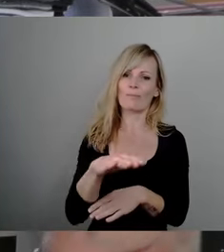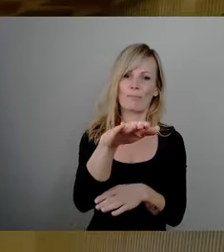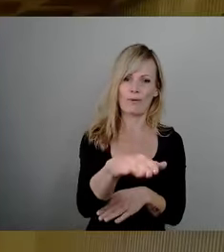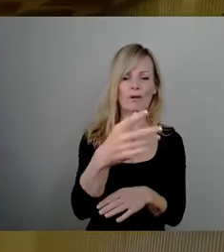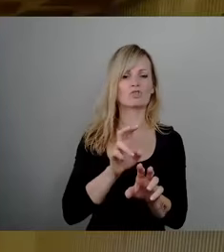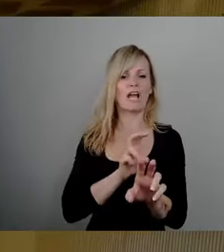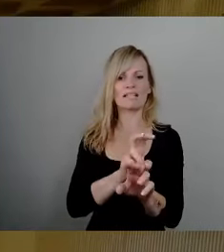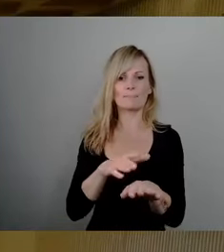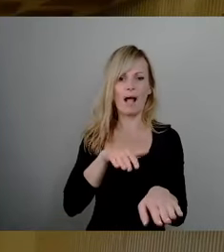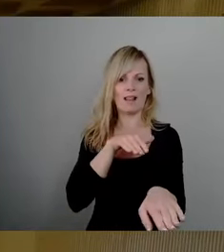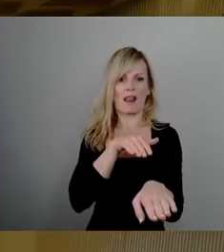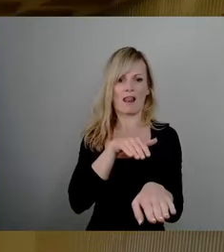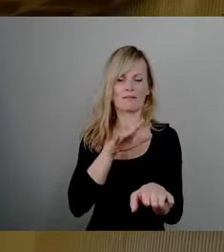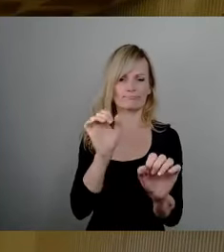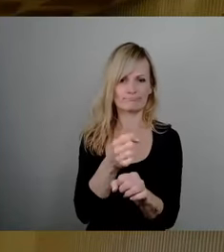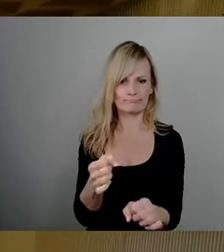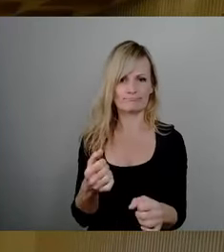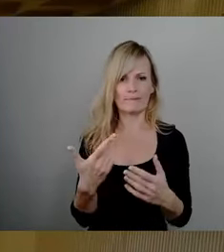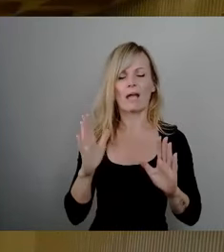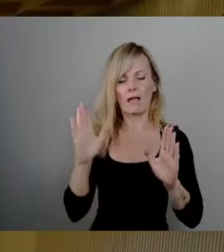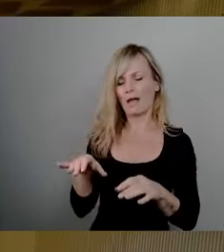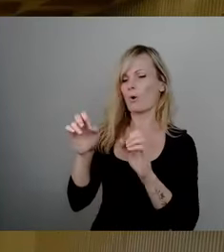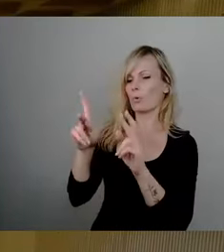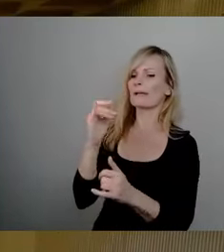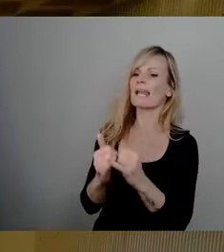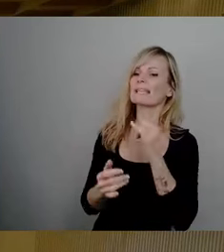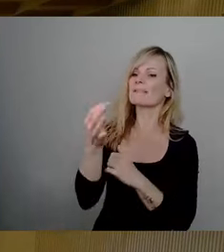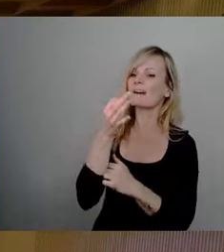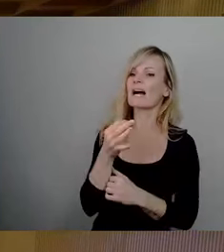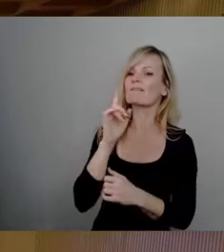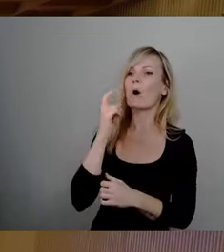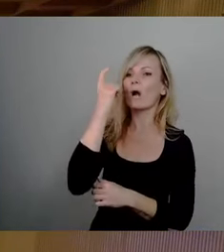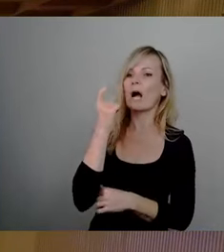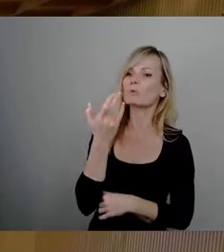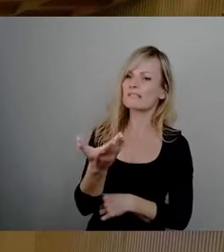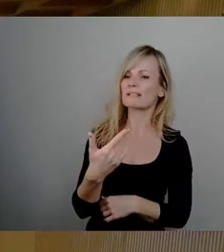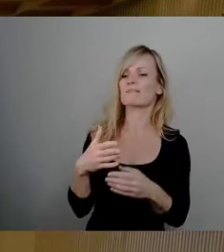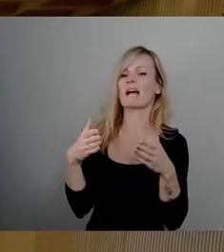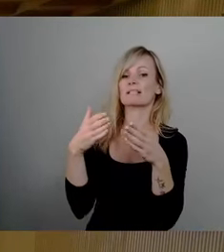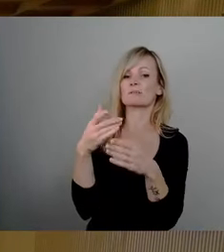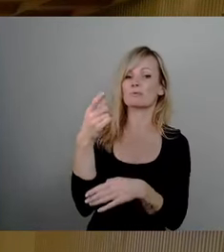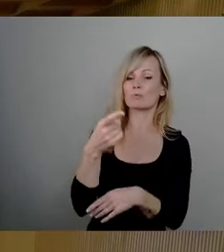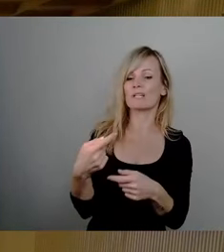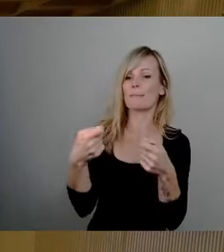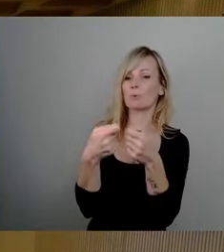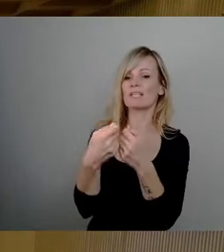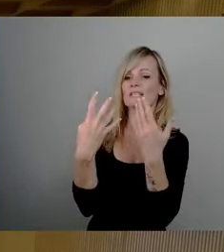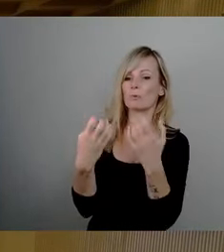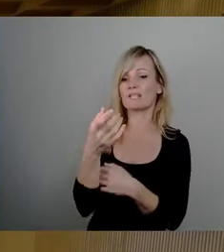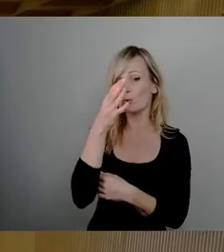Gut, kommen wir damit zur letzten Frage. Frau Krause bitte, Fraktion Bündnis 90 Die Grünen.